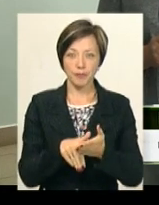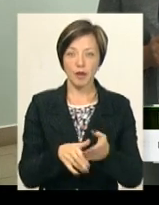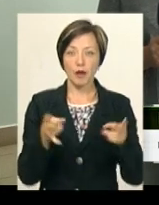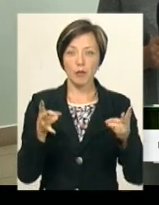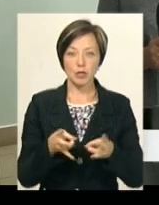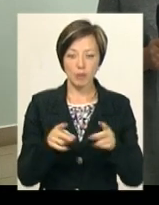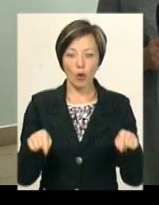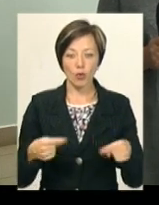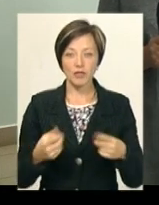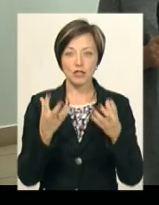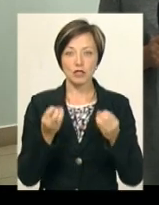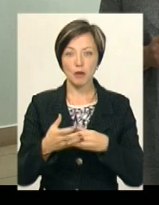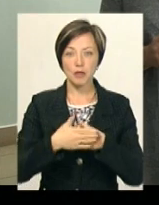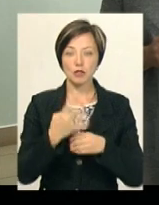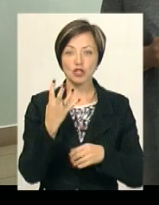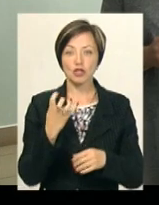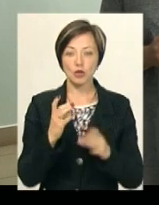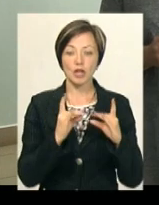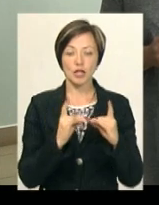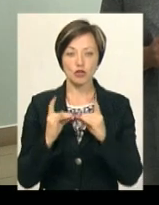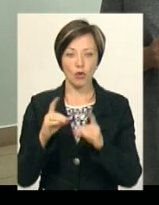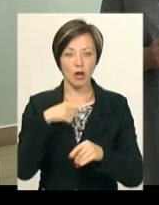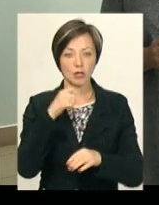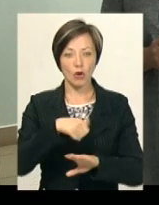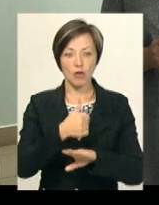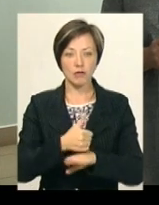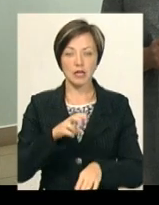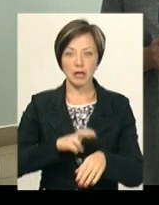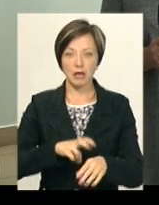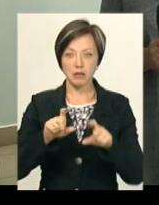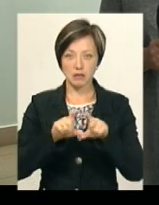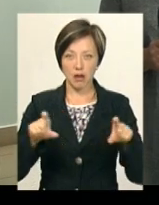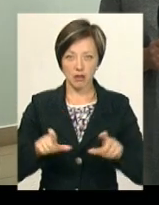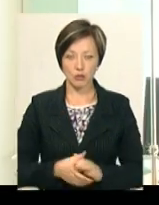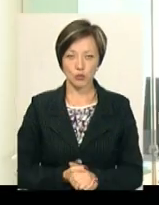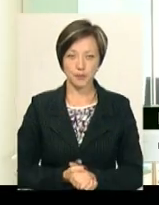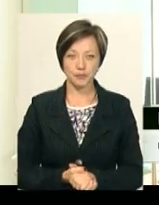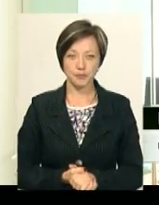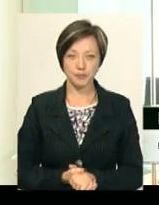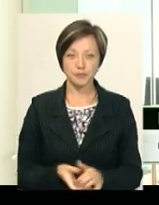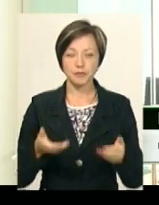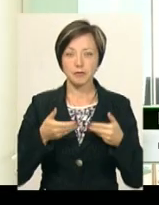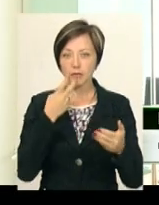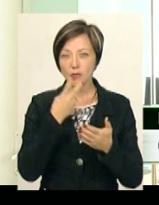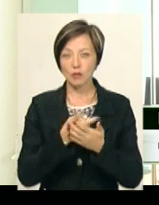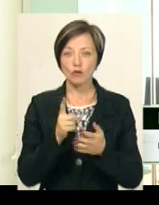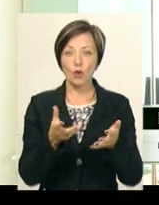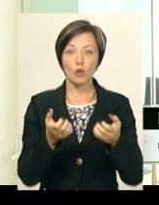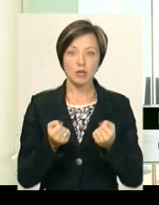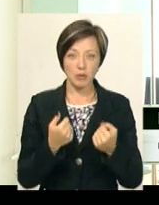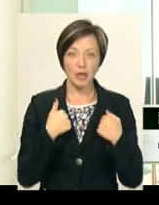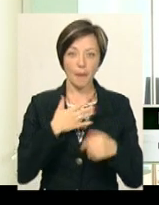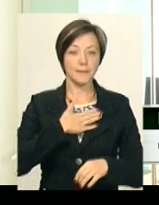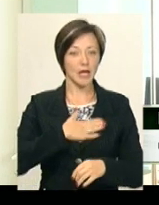Потрібно оновити ще близько 400 ліжок, каже головний лікар закладу Володимир Розгонюк. Ми подивилися на те, що ми отримали. Ну, я